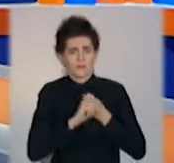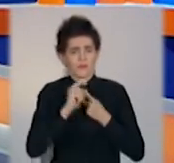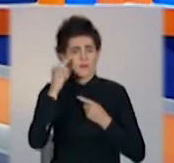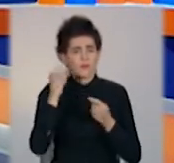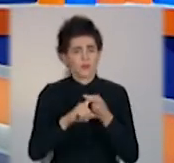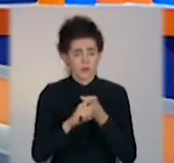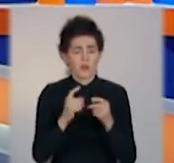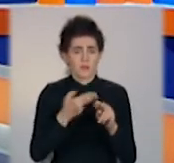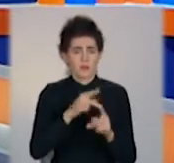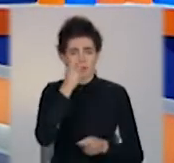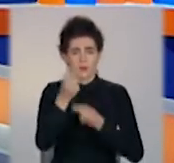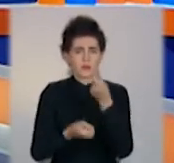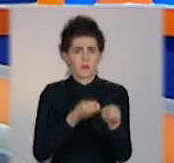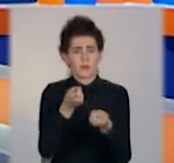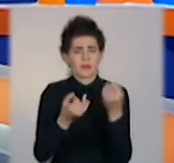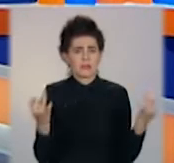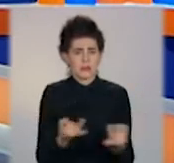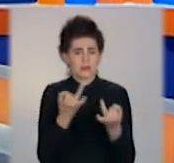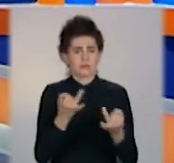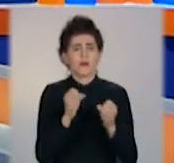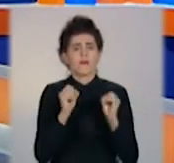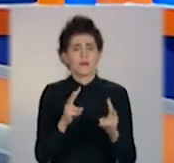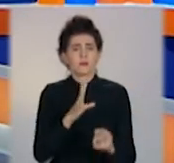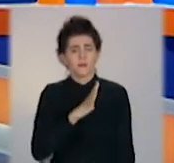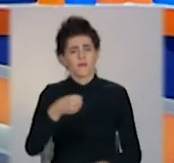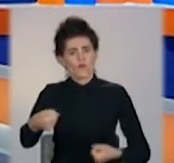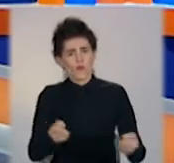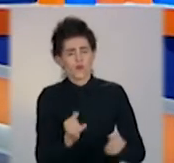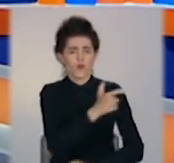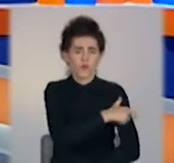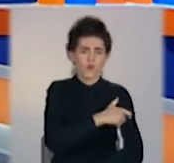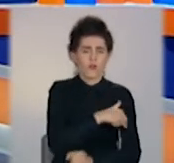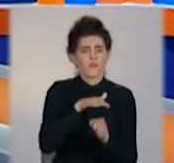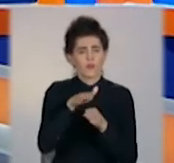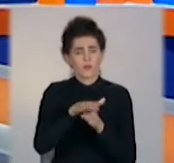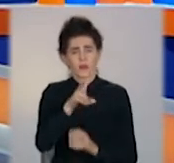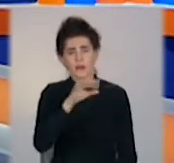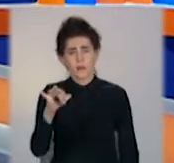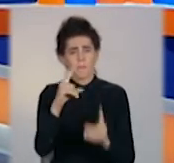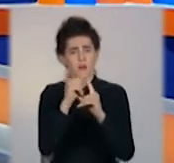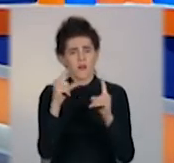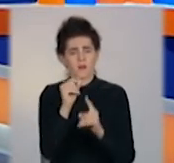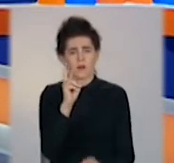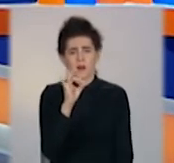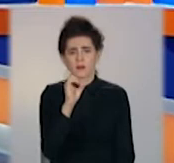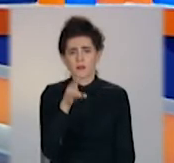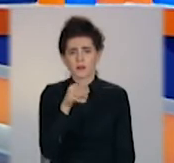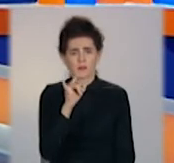Валерія Семічихіна вирішила проінспектувати, як водії та кондуктори дотримуються правил карантину.